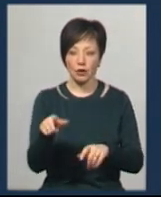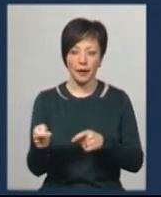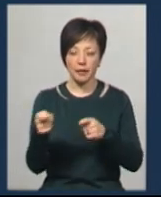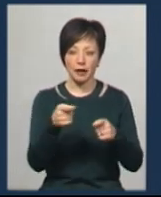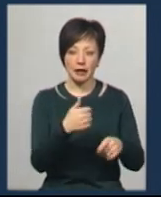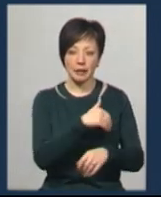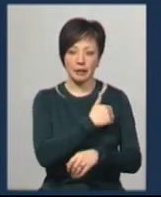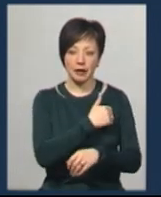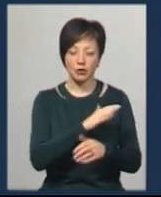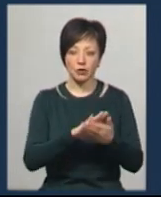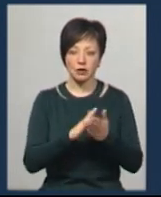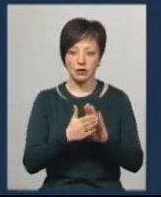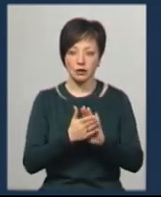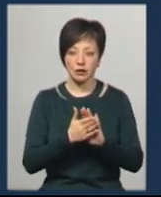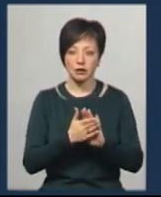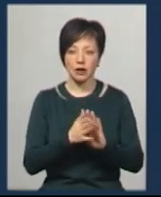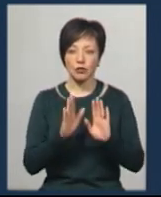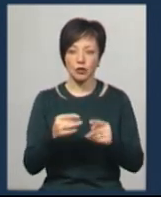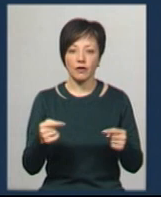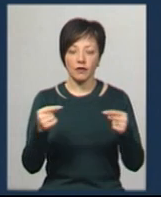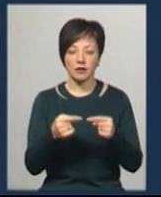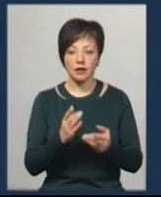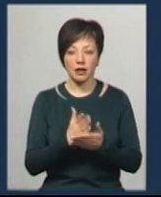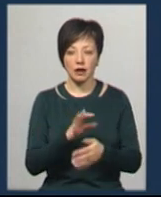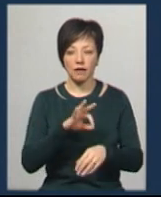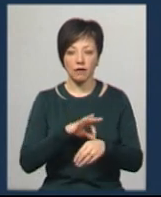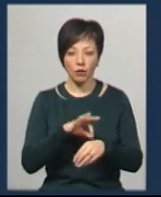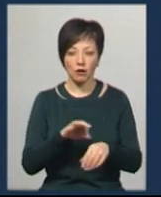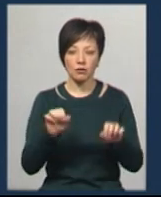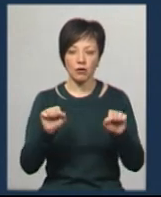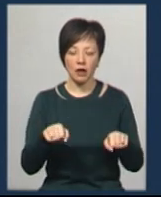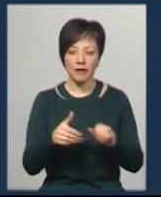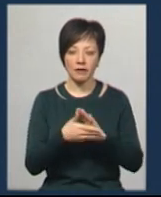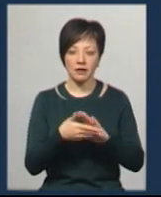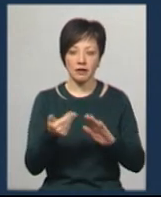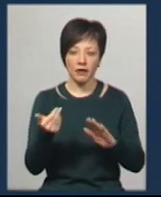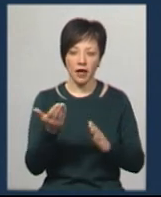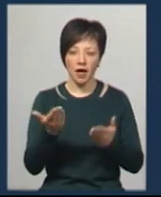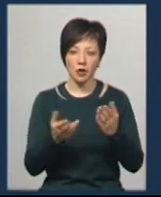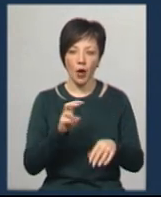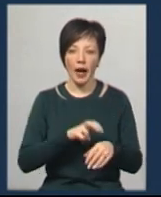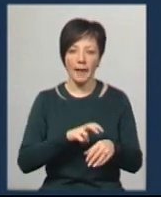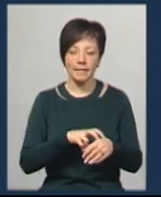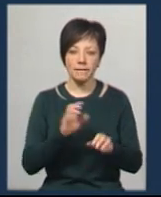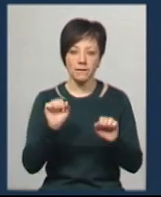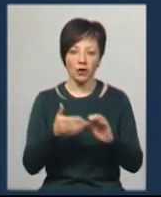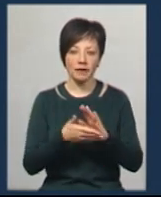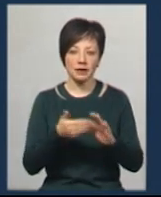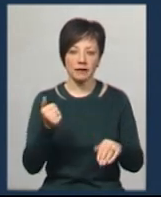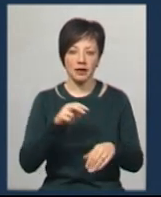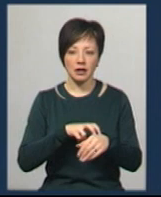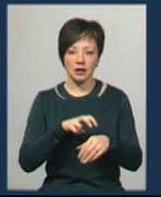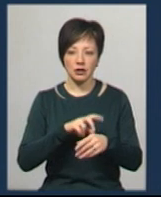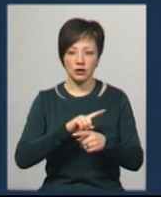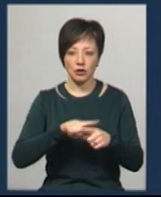температурний стан. Будуть лікарі оприділяти, якщо хтось є хворий, то щоб ми могли їх визивати, якщо є якась підозра, щоб ми могли визивати лікарів